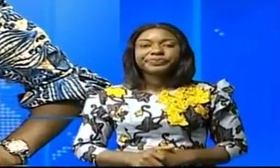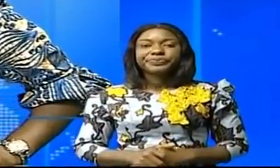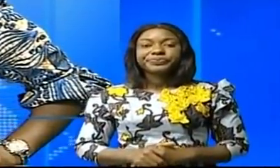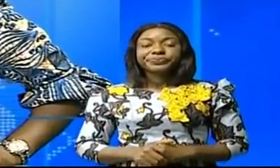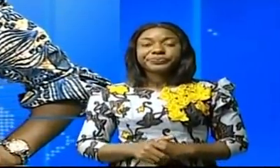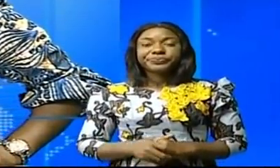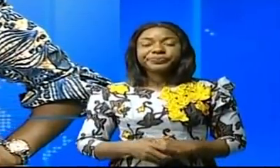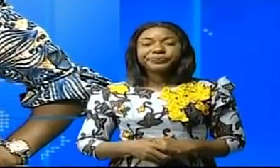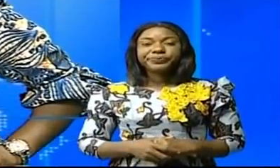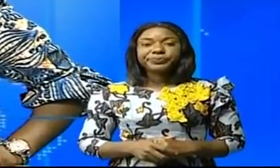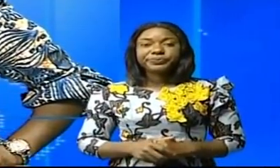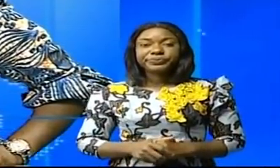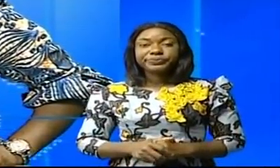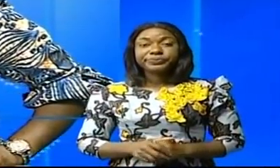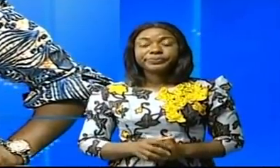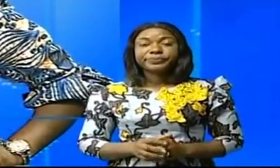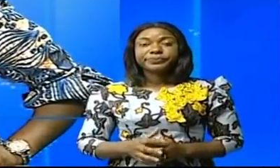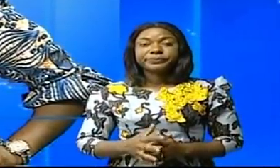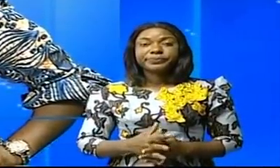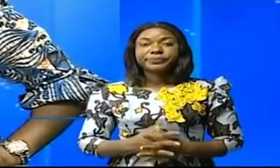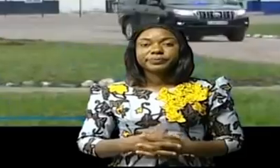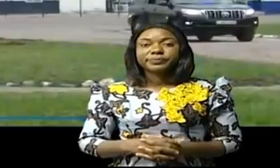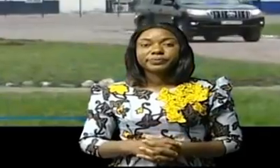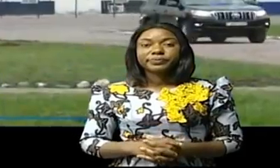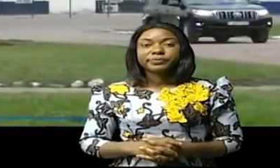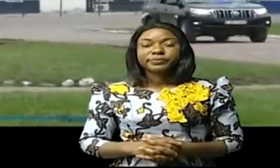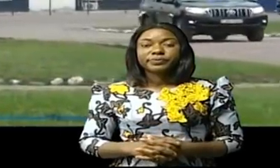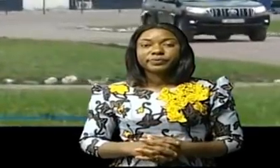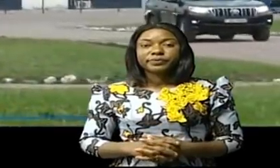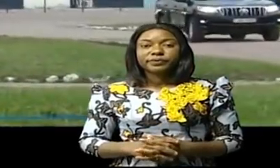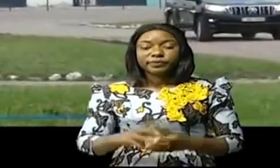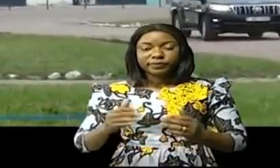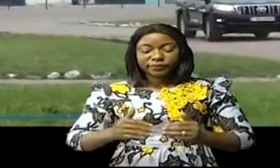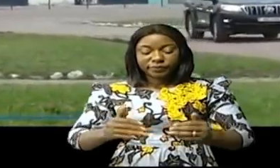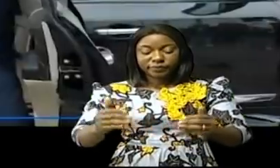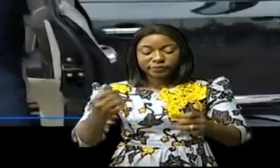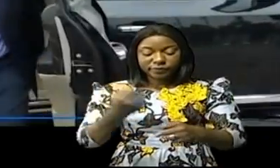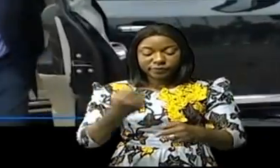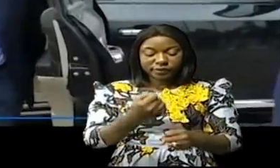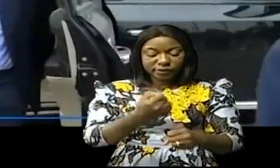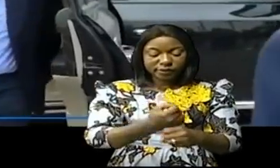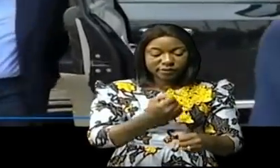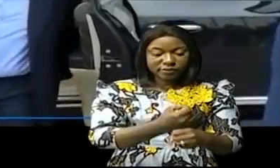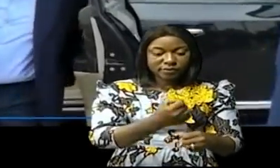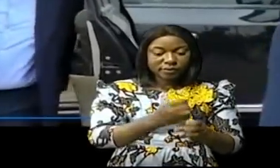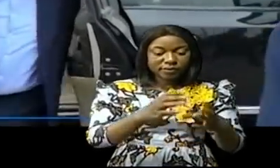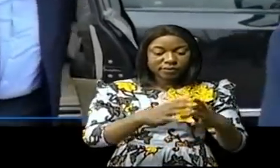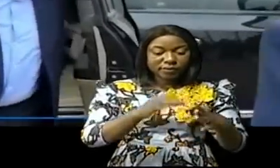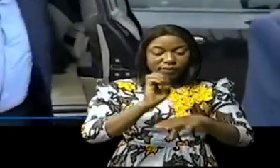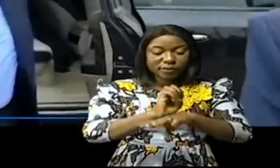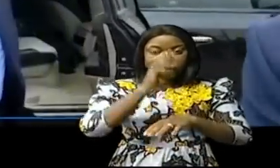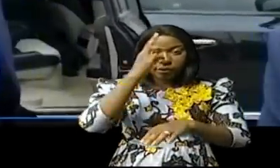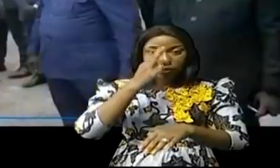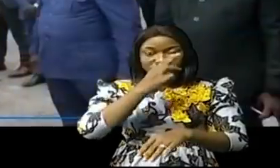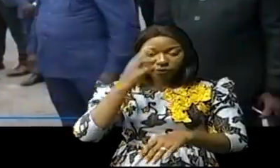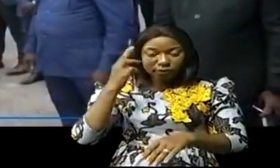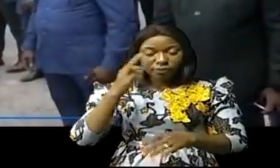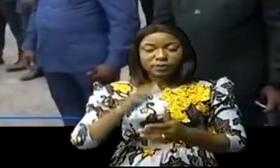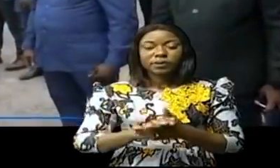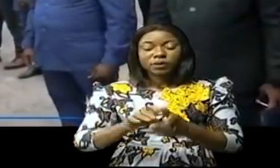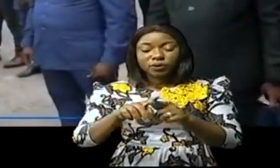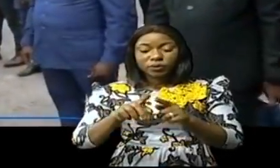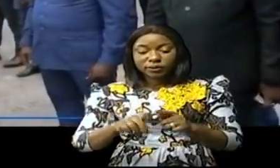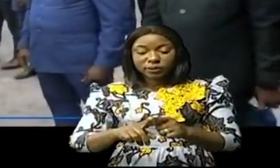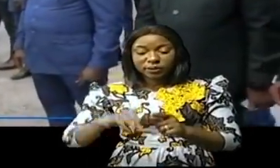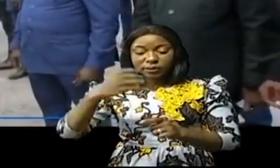Bokizunda. Et bienvenue nous, Salah. A la suite des séances de travail avec l'Église catholique universelle, la Nociature et la